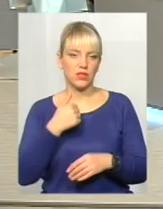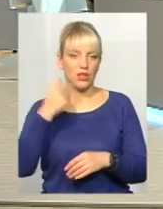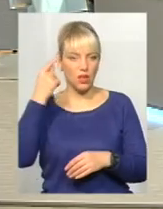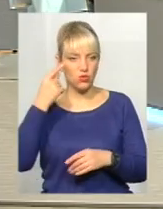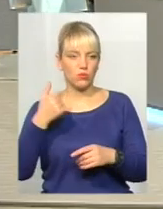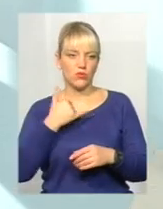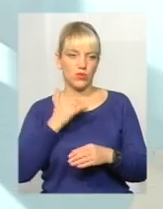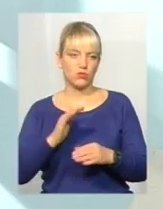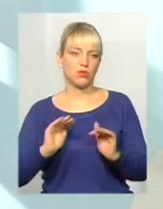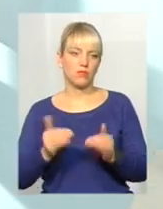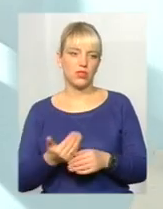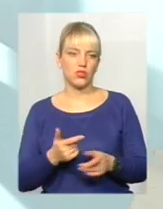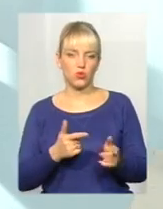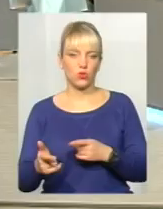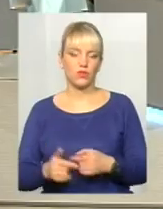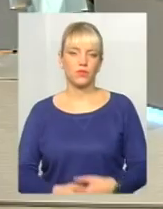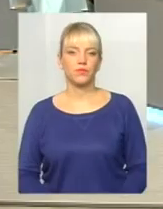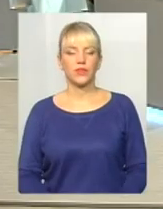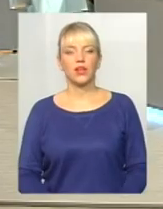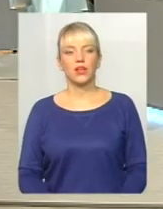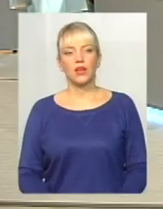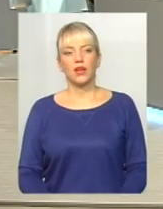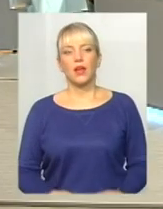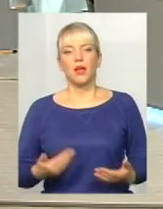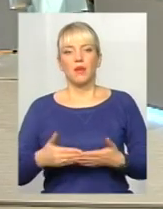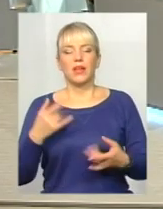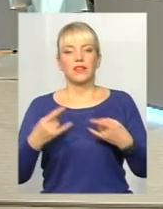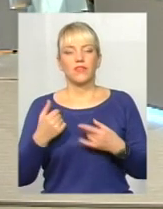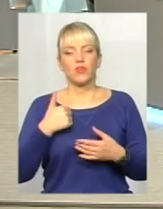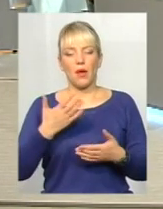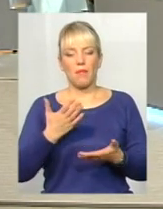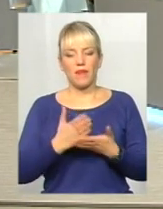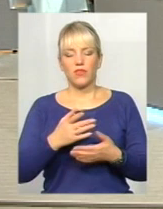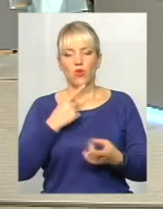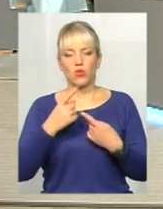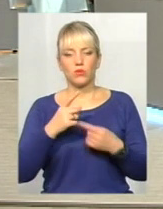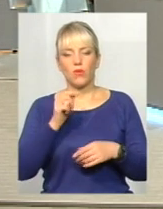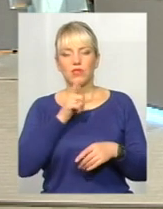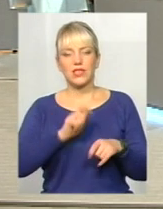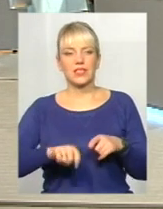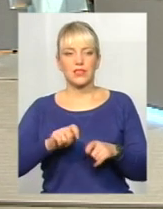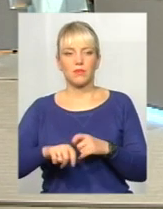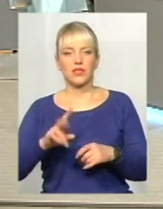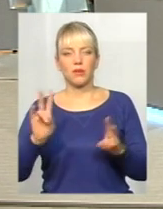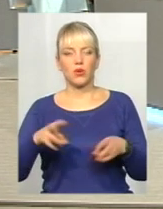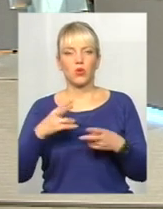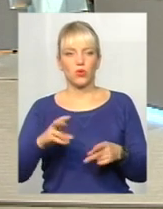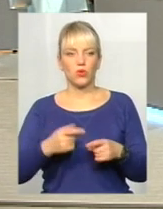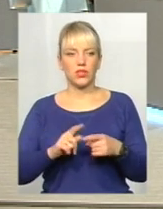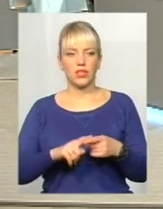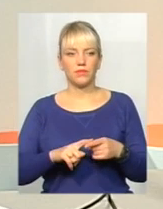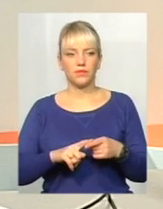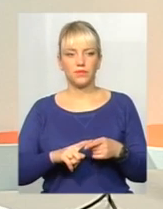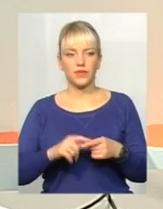менше трошки готові. Буквально перед ефіром мав розмову з експертами з екоклубу, це Олінинська громадська